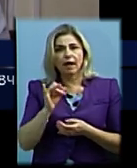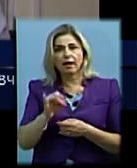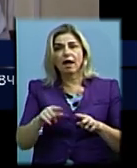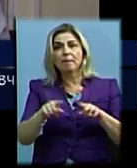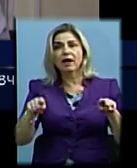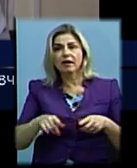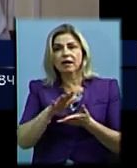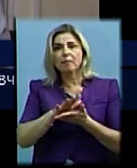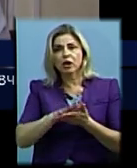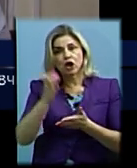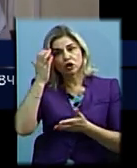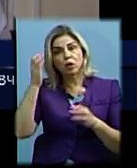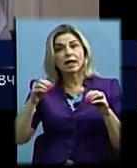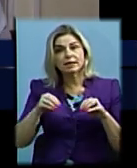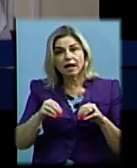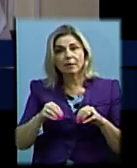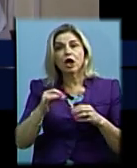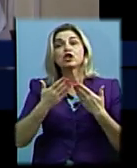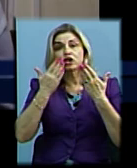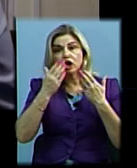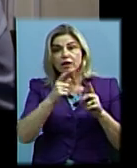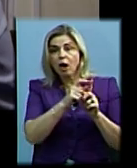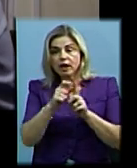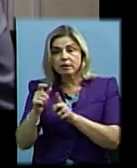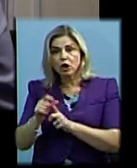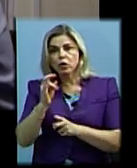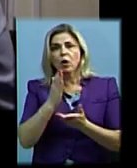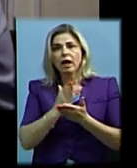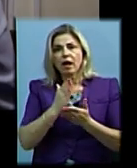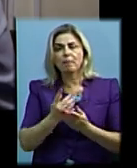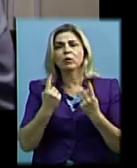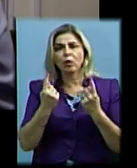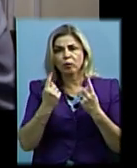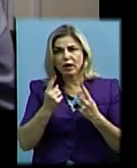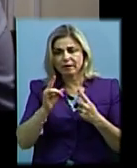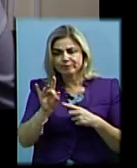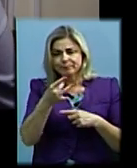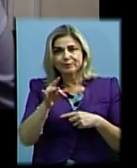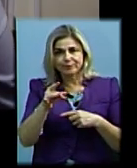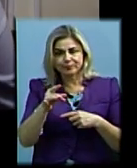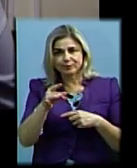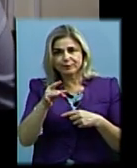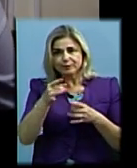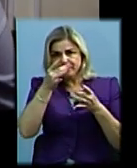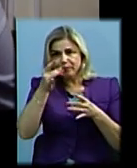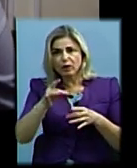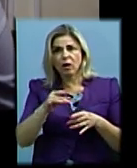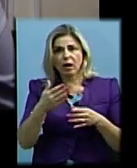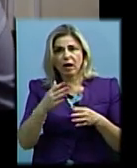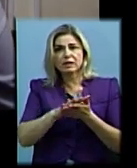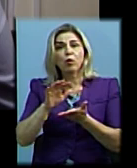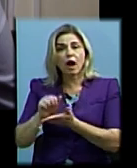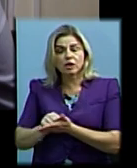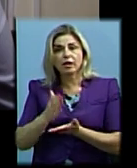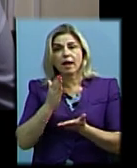забруднена чорноземом, читається, але має суттєві корозійні ураження. На зворотній стороні є